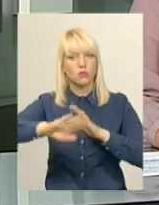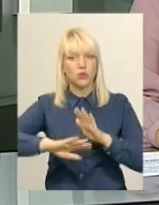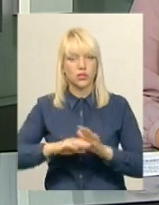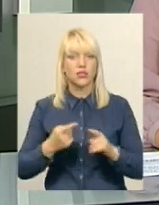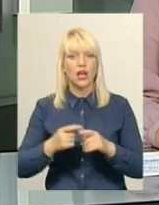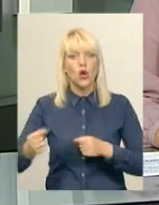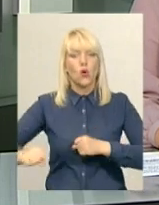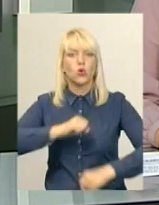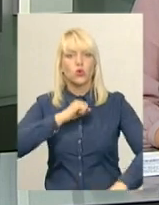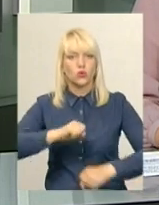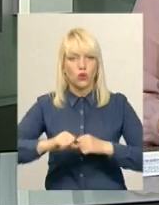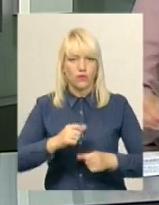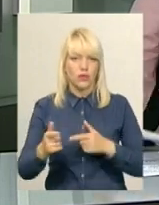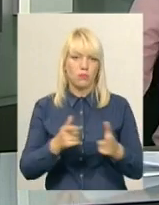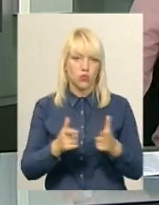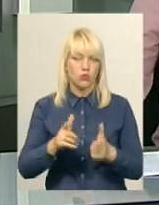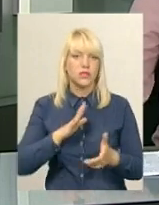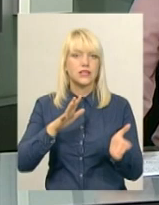підготовці вона посіла перше місце.